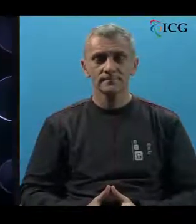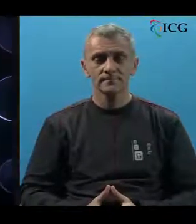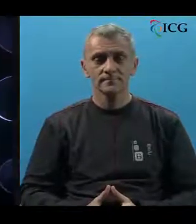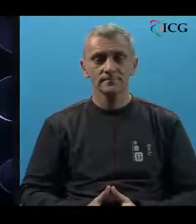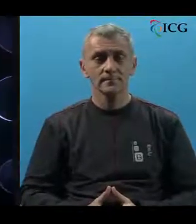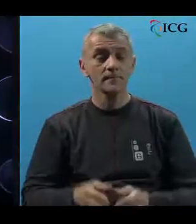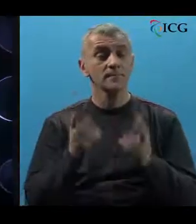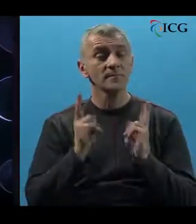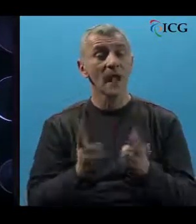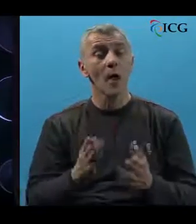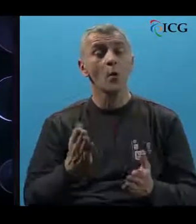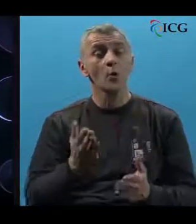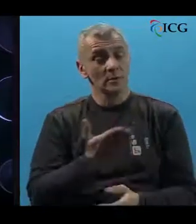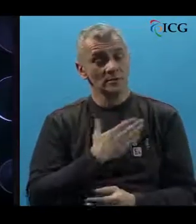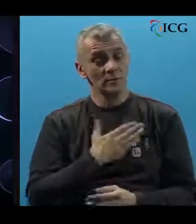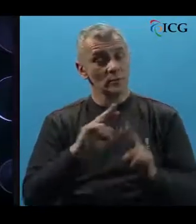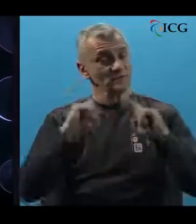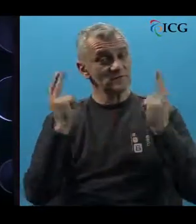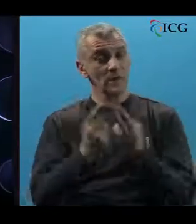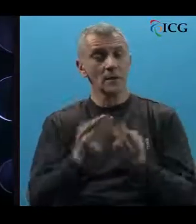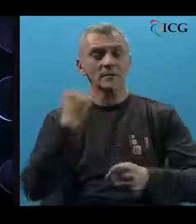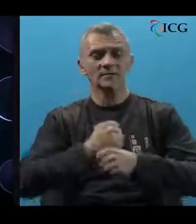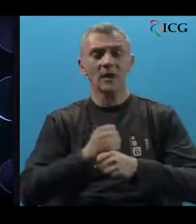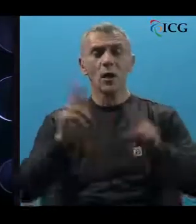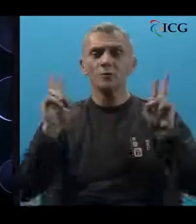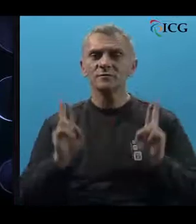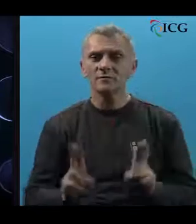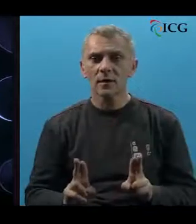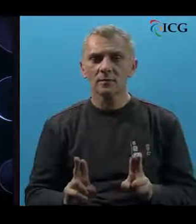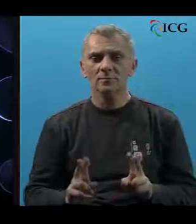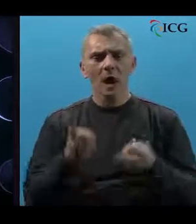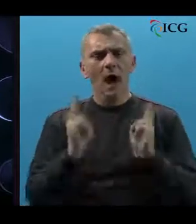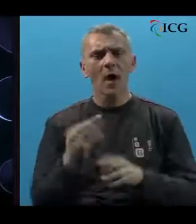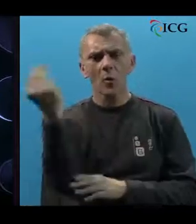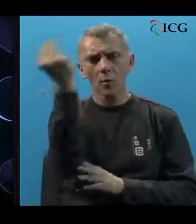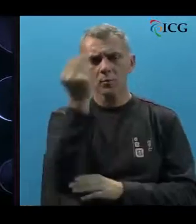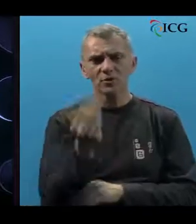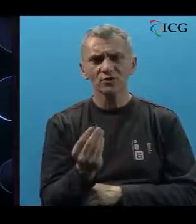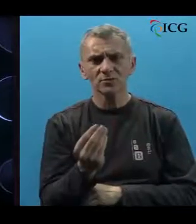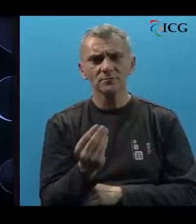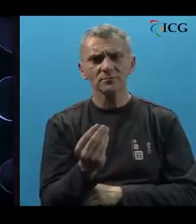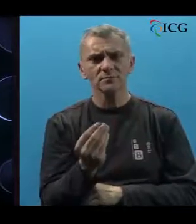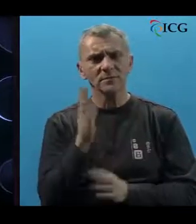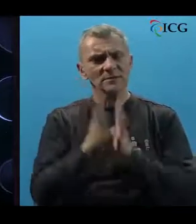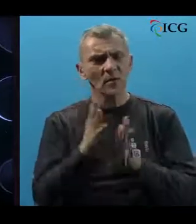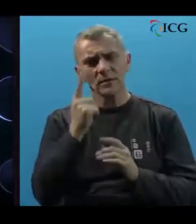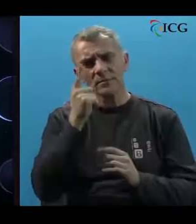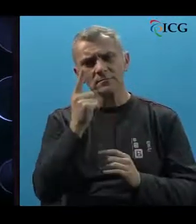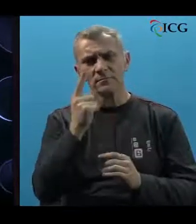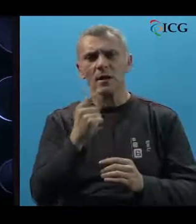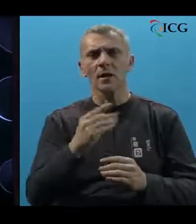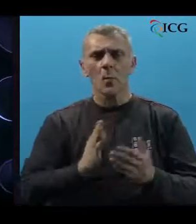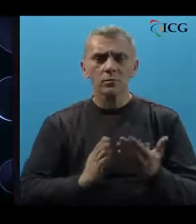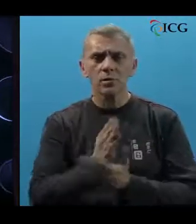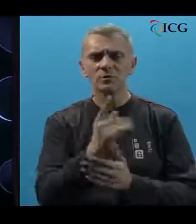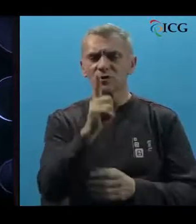Kako svoj svijet pretvara u stvarnost. Kako umjetničkim znakovima i zanosom nadilazi